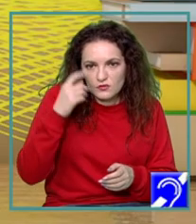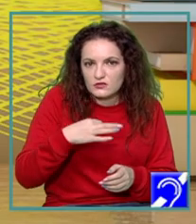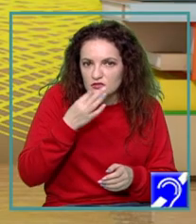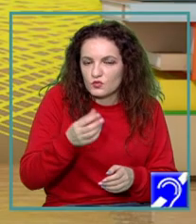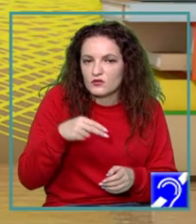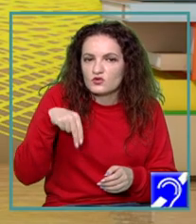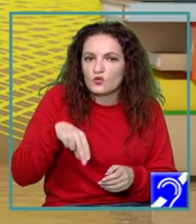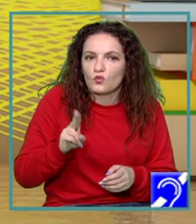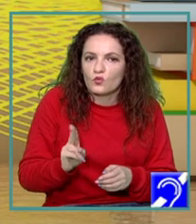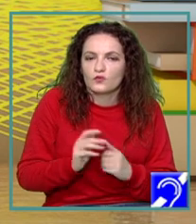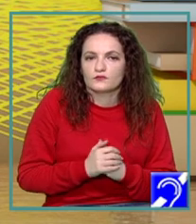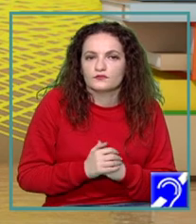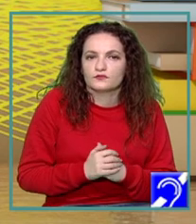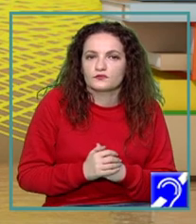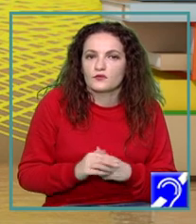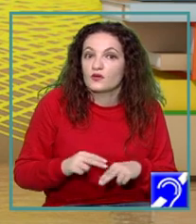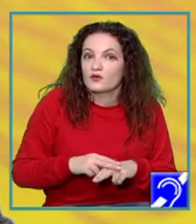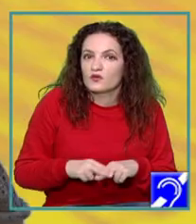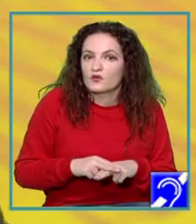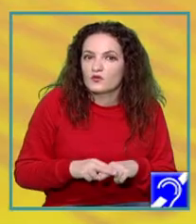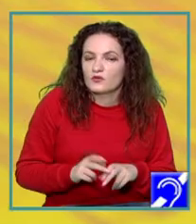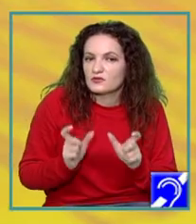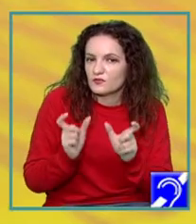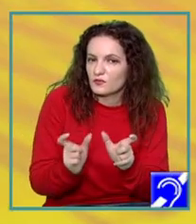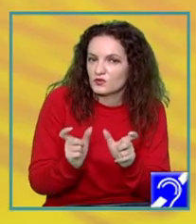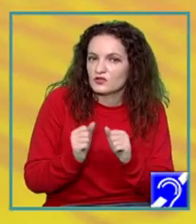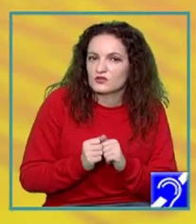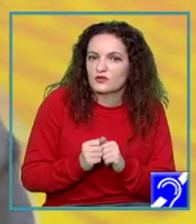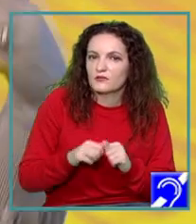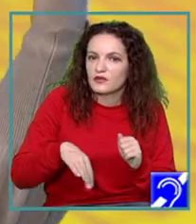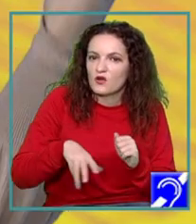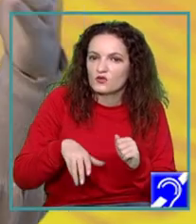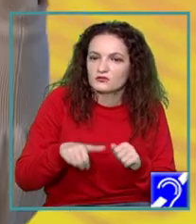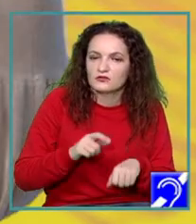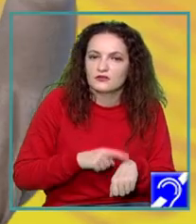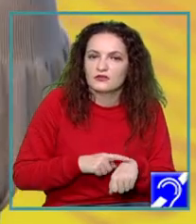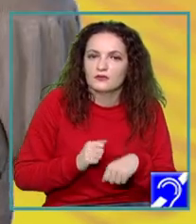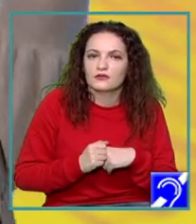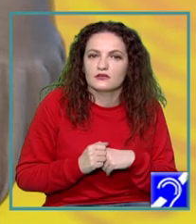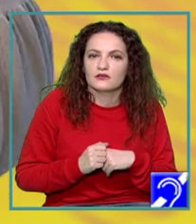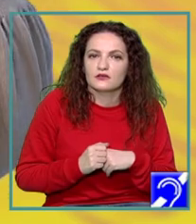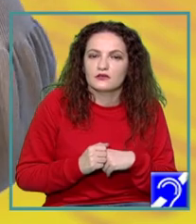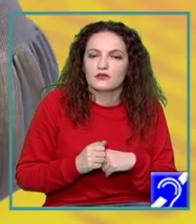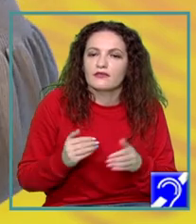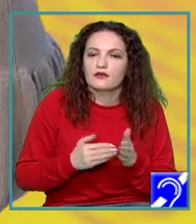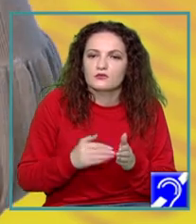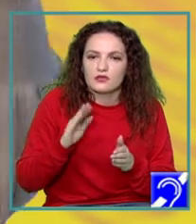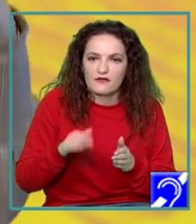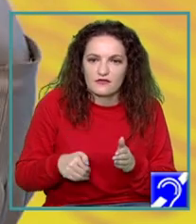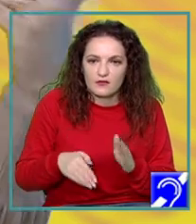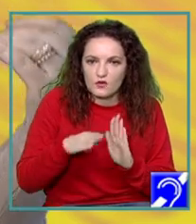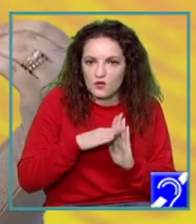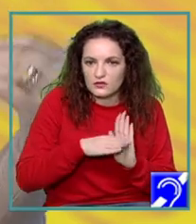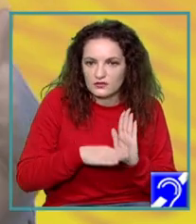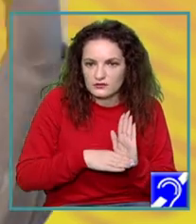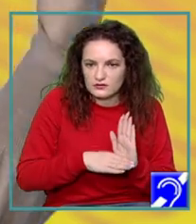Cum ne putem păzi de acești host de timp? Ei bine, foarte simplu. Având întotdeauna o listă activităților pe care